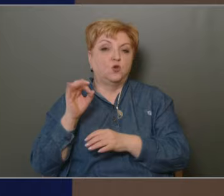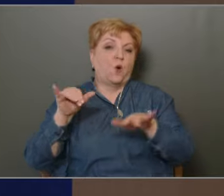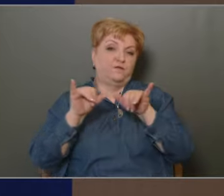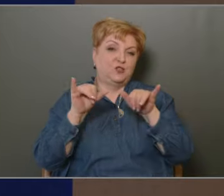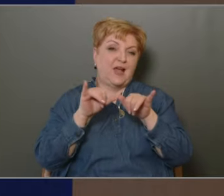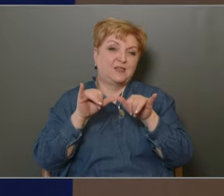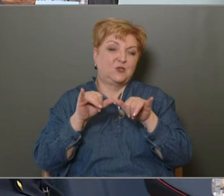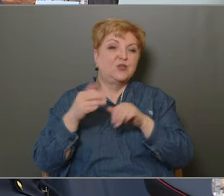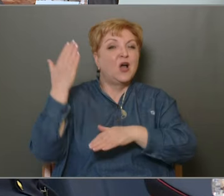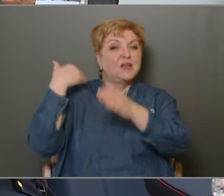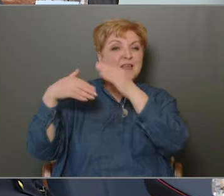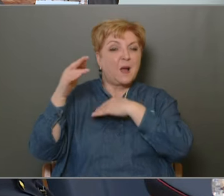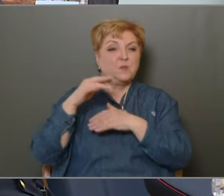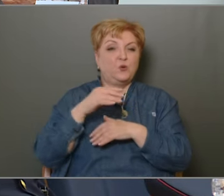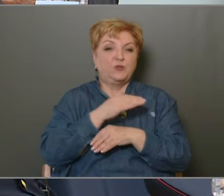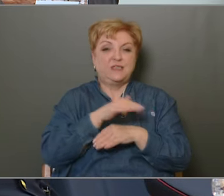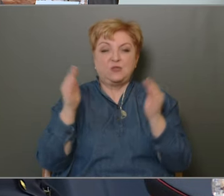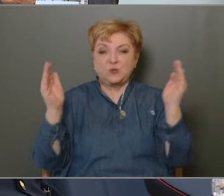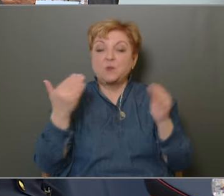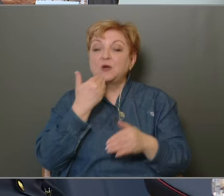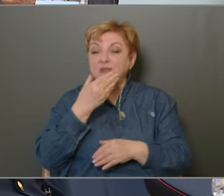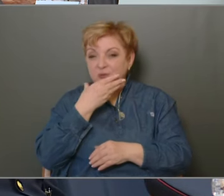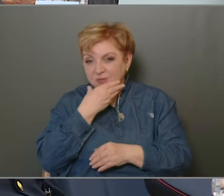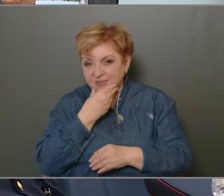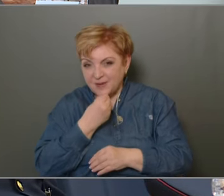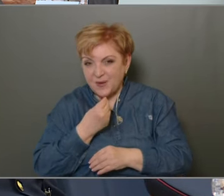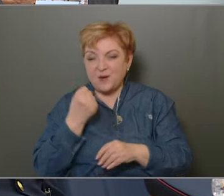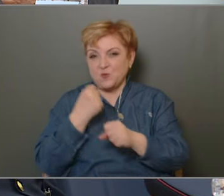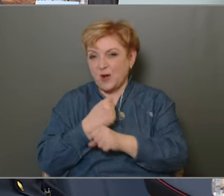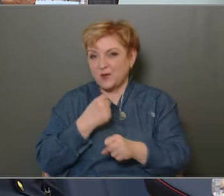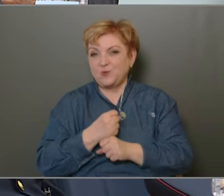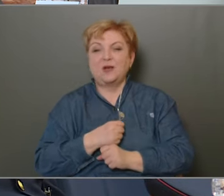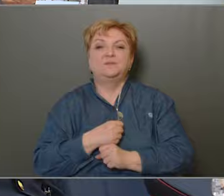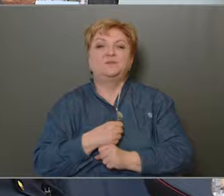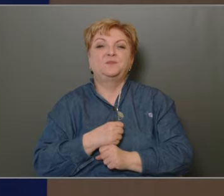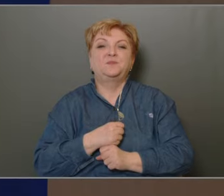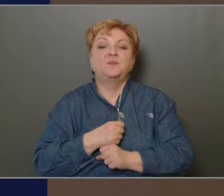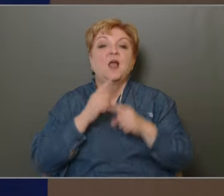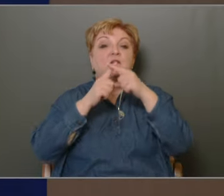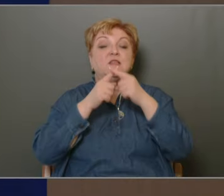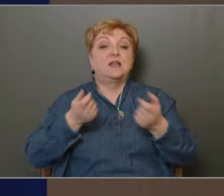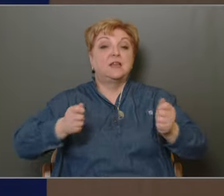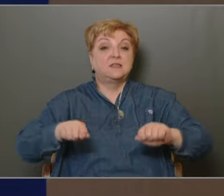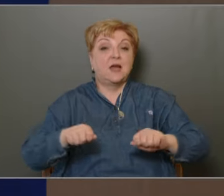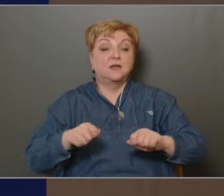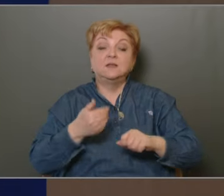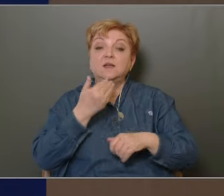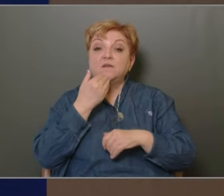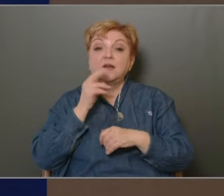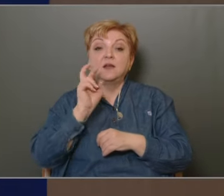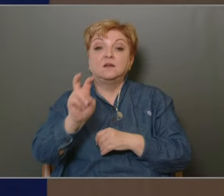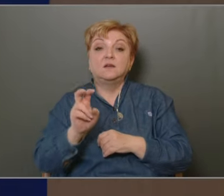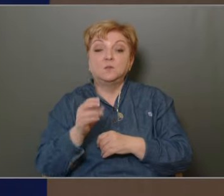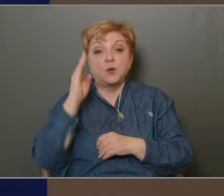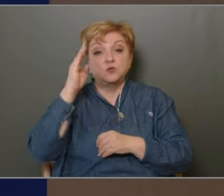vizsgázott az elmúlt időszakban. Köszönjük szépen a munkájukat. Vitát lezártam. Kíván-e reflektálni